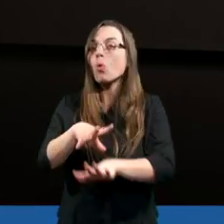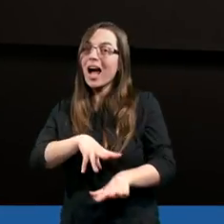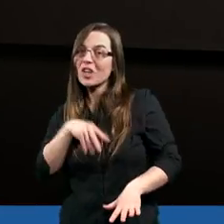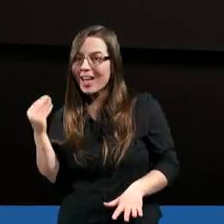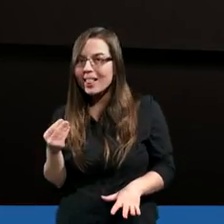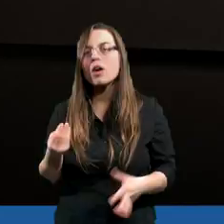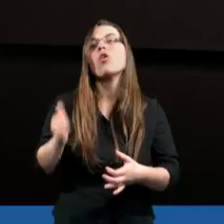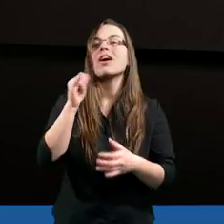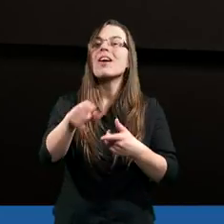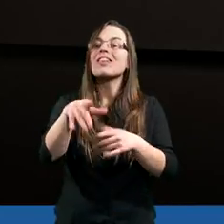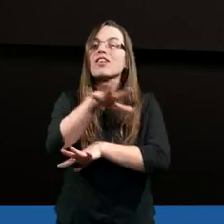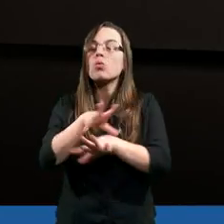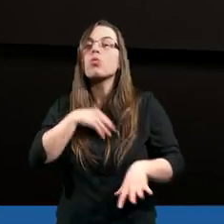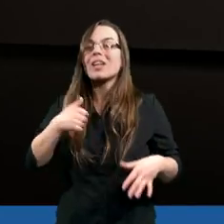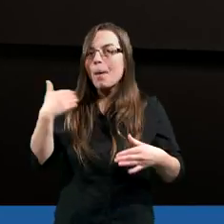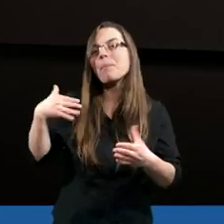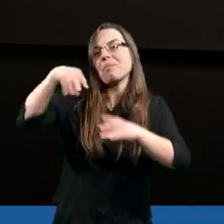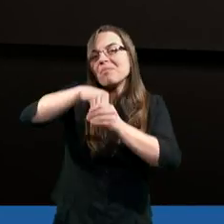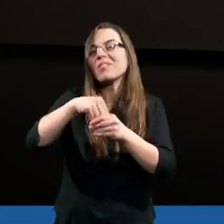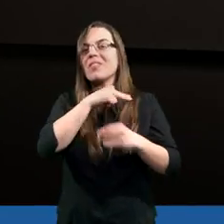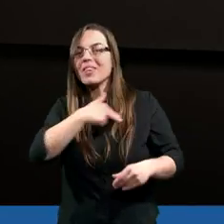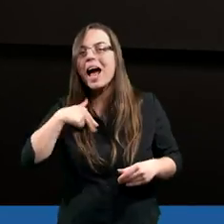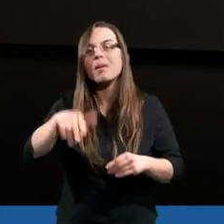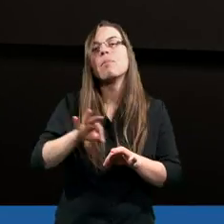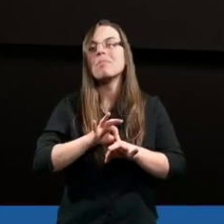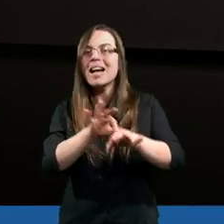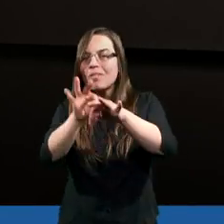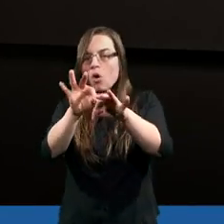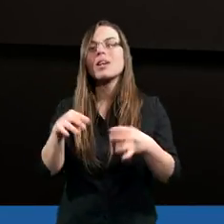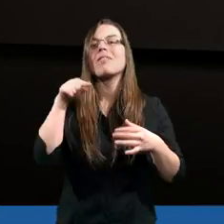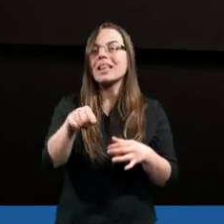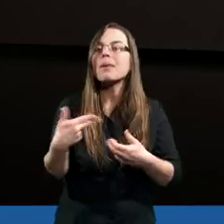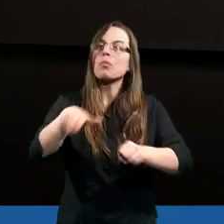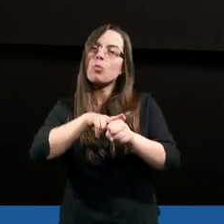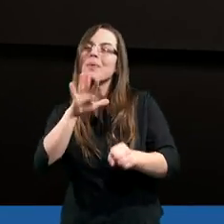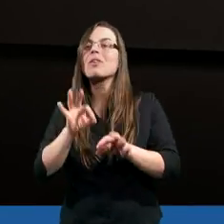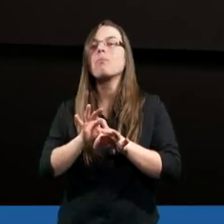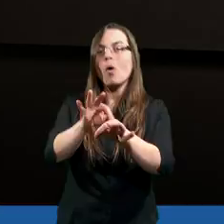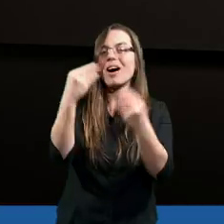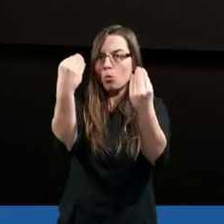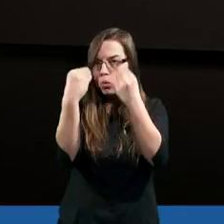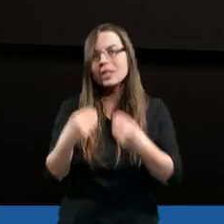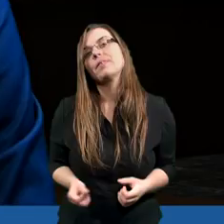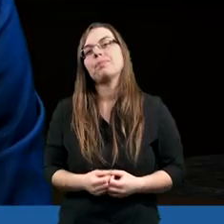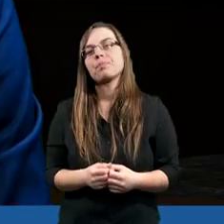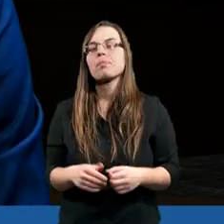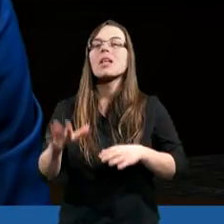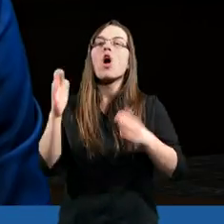Świętego, to niech Duch Święty będzie dzisiaj przewodnikiem i tym, który będzie nas uczył.